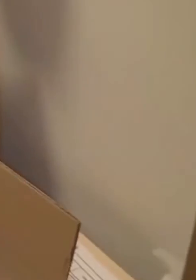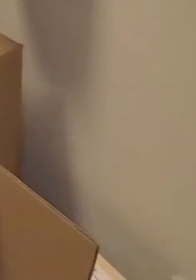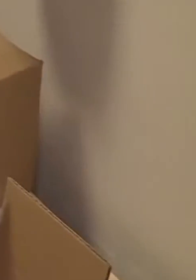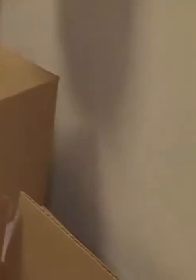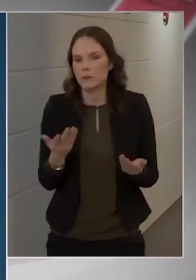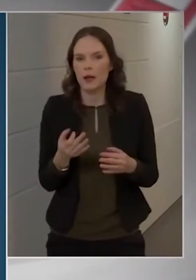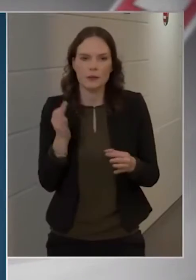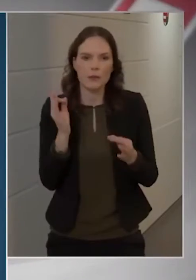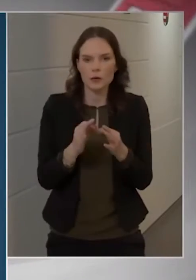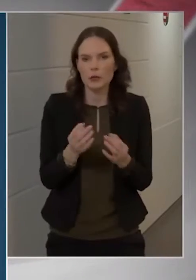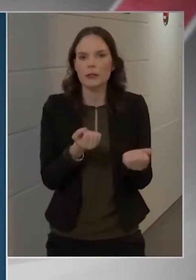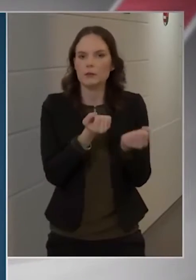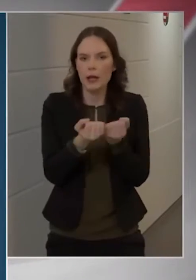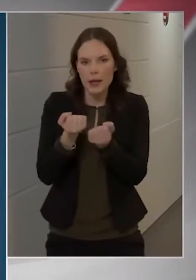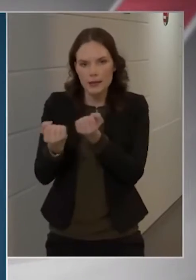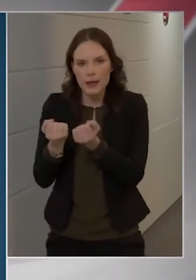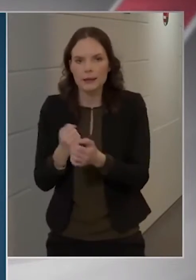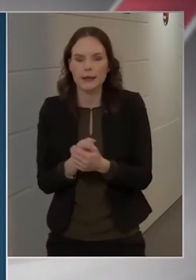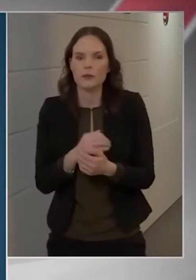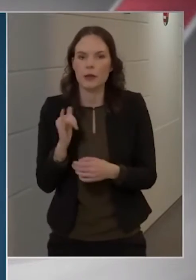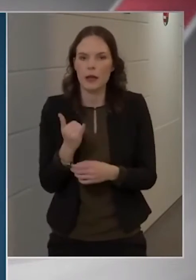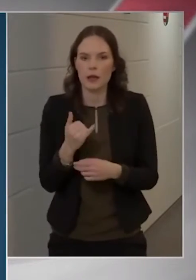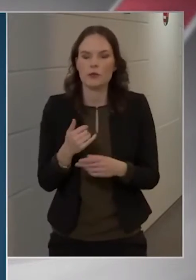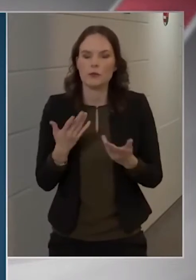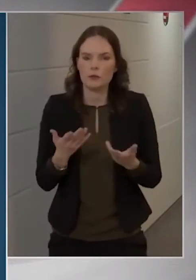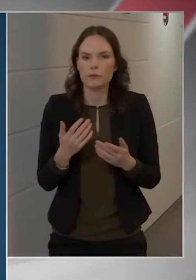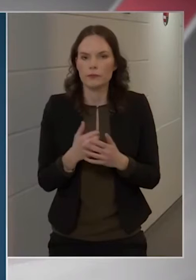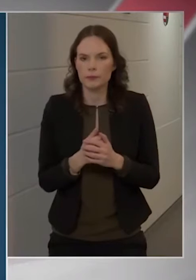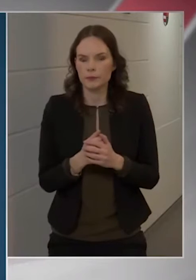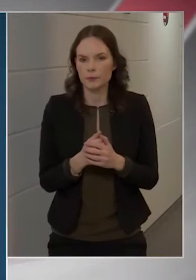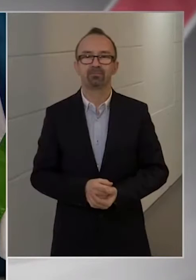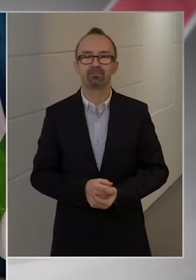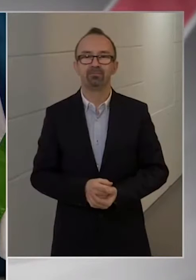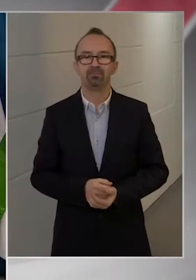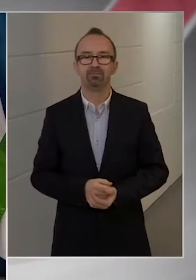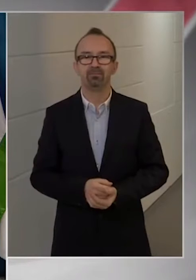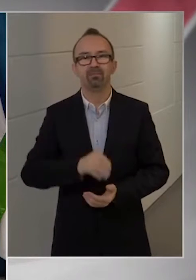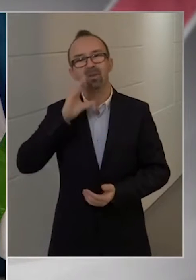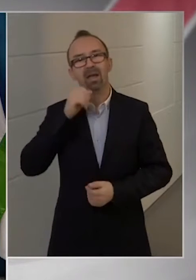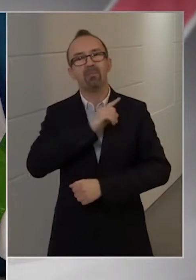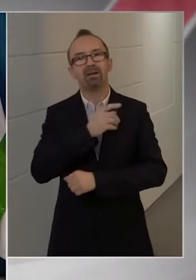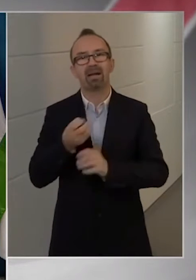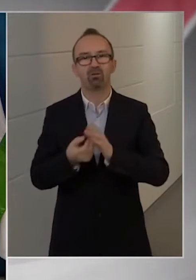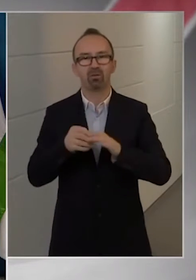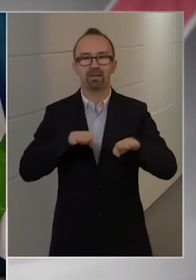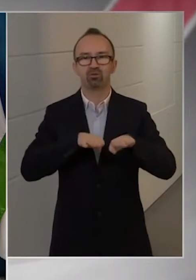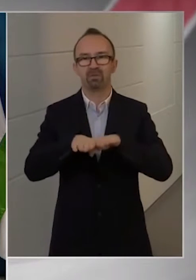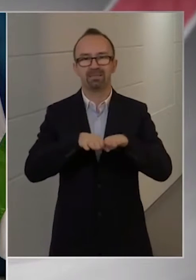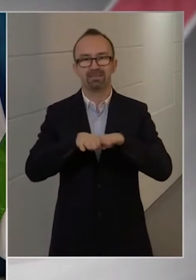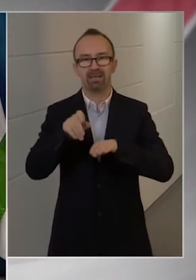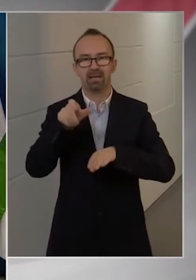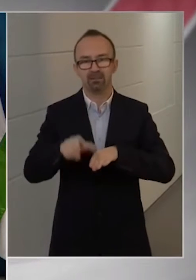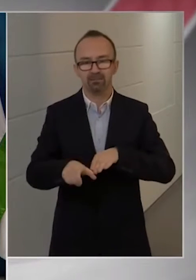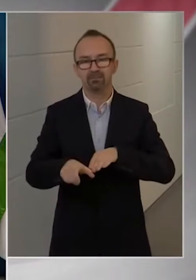jelentkezők. Müller Cecília beszélt az úgynevezett egynapos beavatkozásokról is. Az emberi erőforrások minisztere